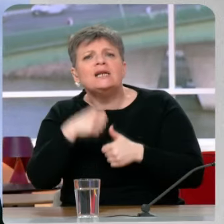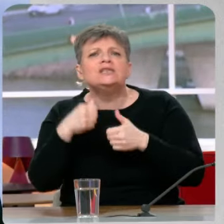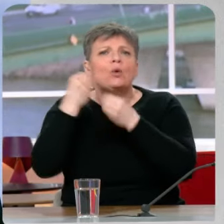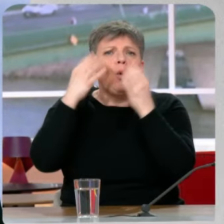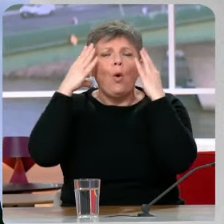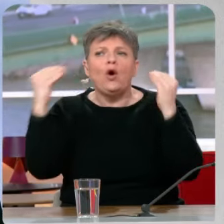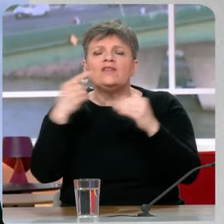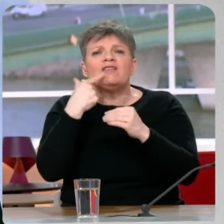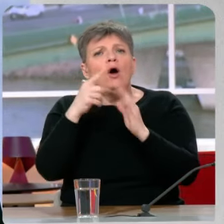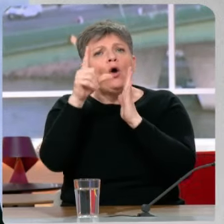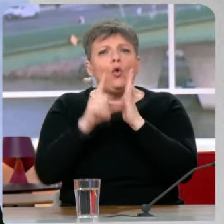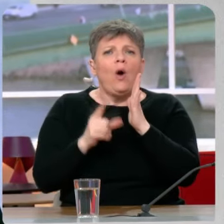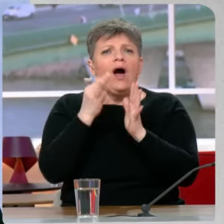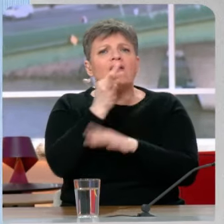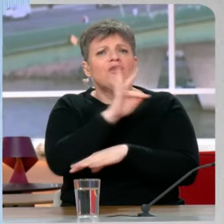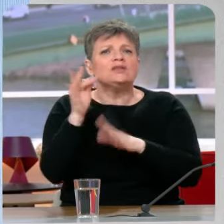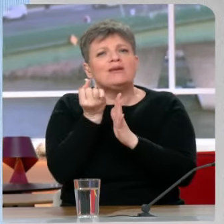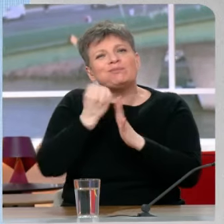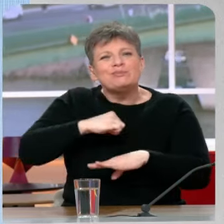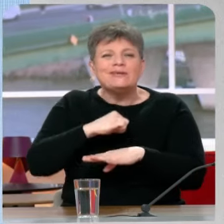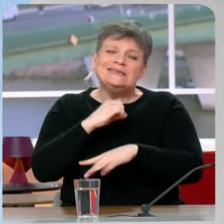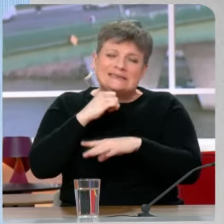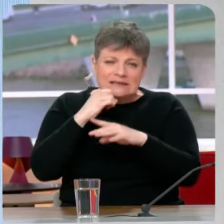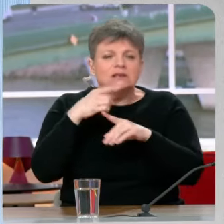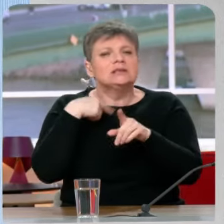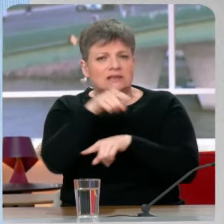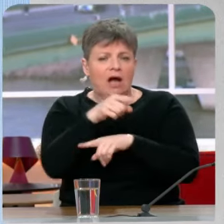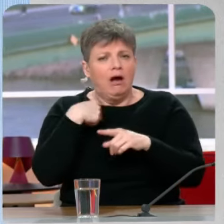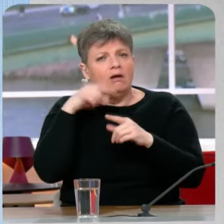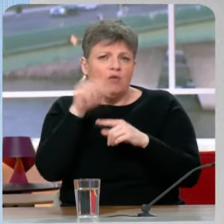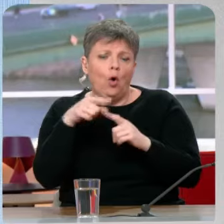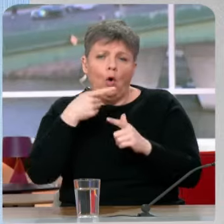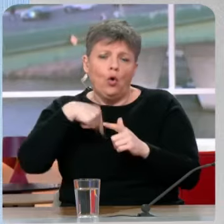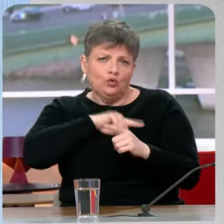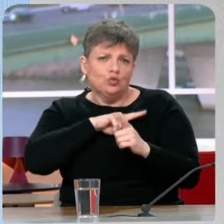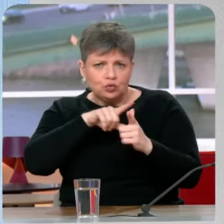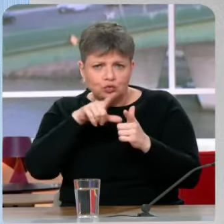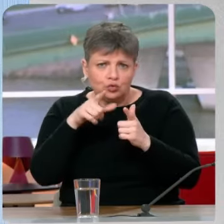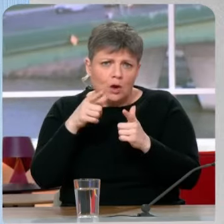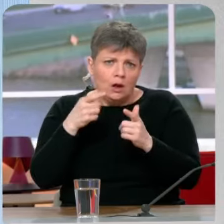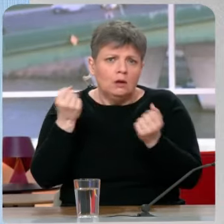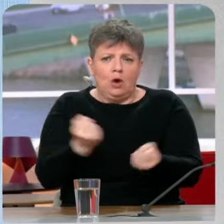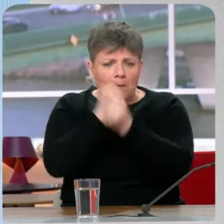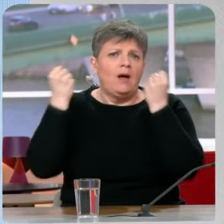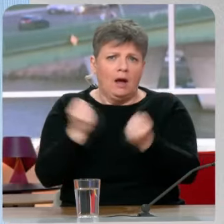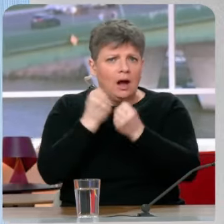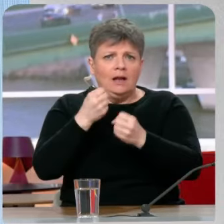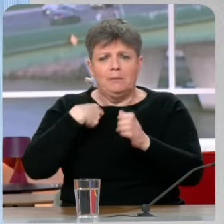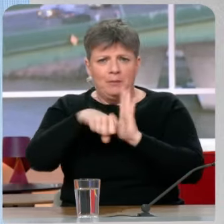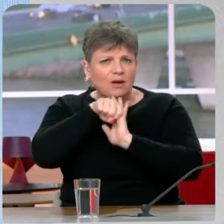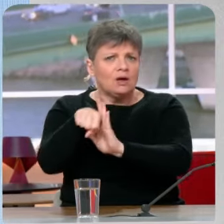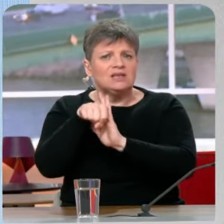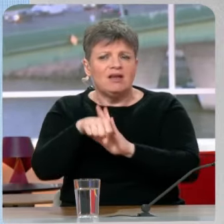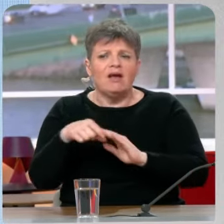ça contourne la loi française. Ça, évidemment, c'est une priorité pour nous dans la campagne de faire en sorte qu'il y ait une loi EGalim européenne. Ça, c'est plus de revenus,